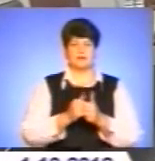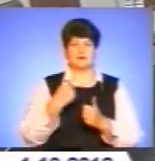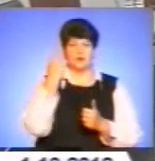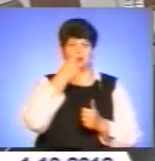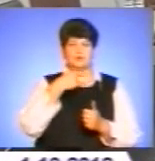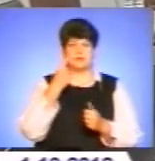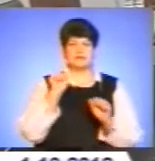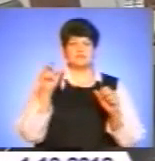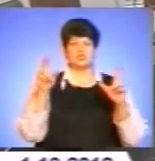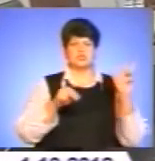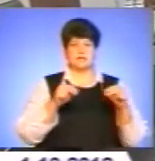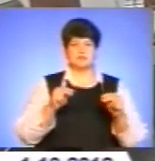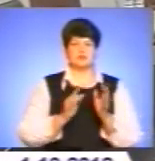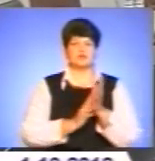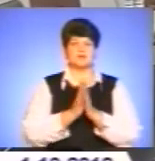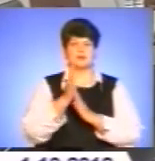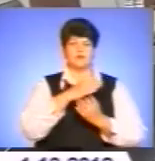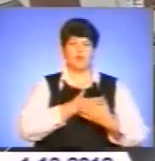зростати в любові та злагоді.